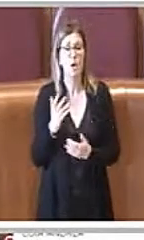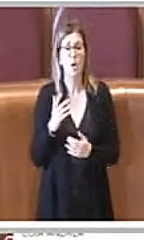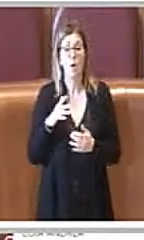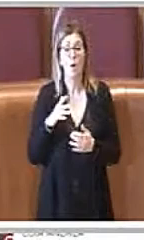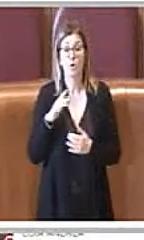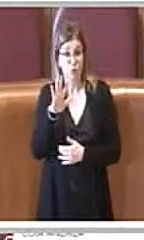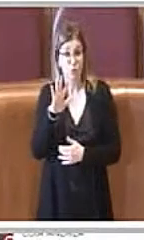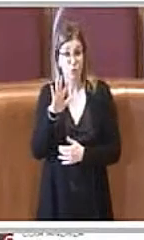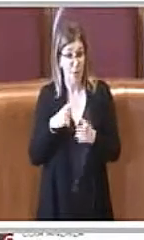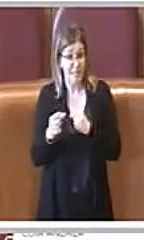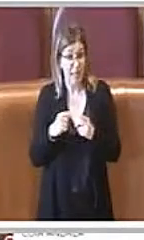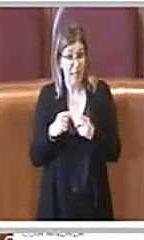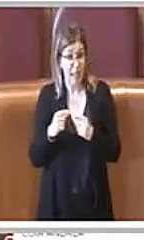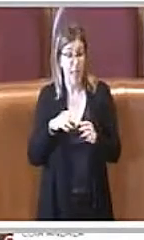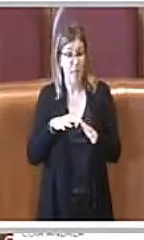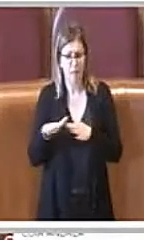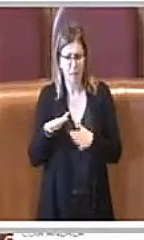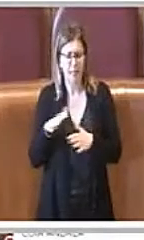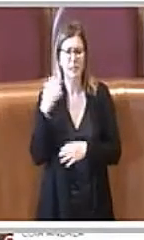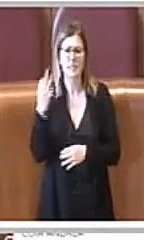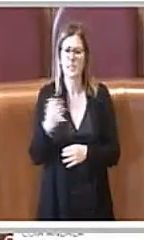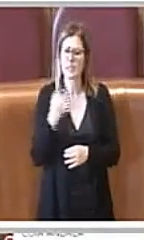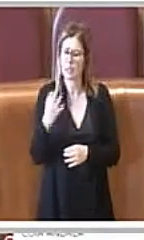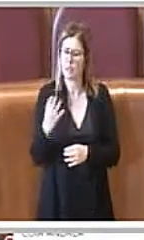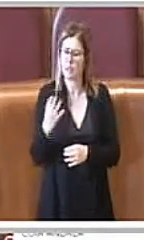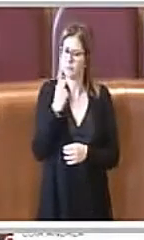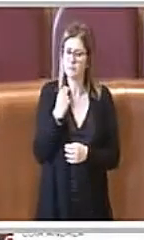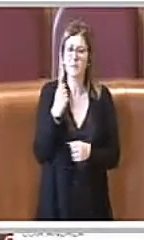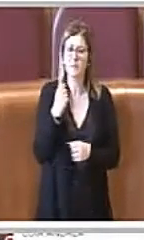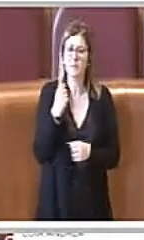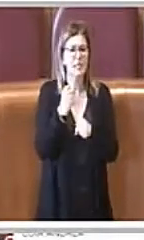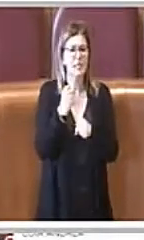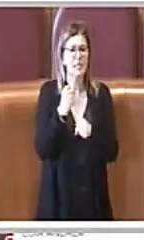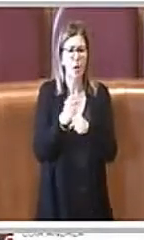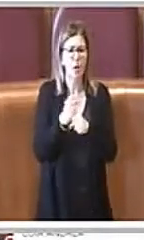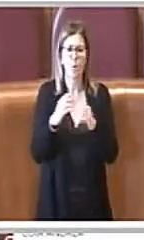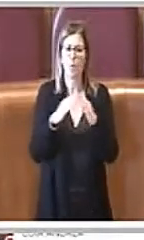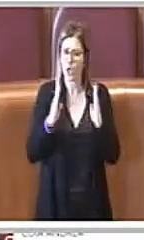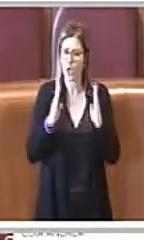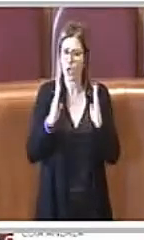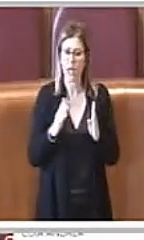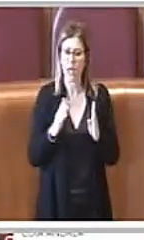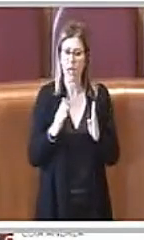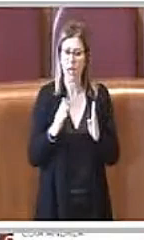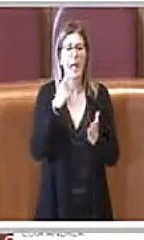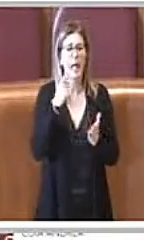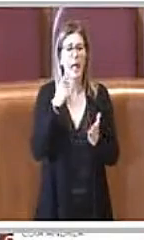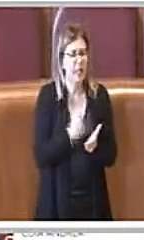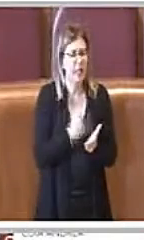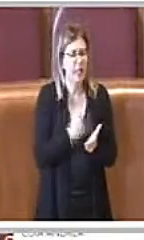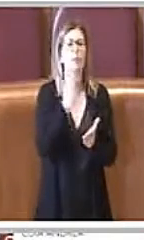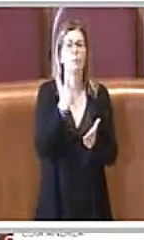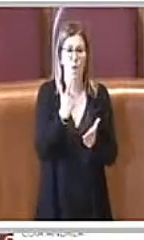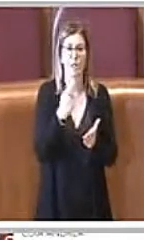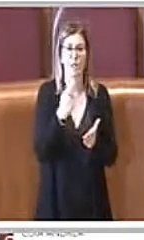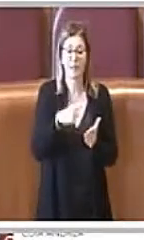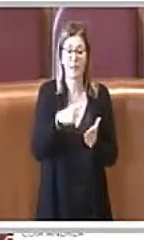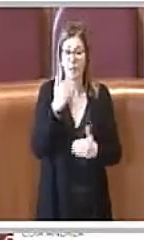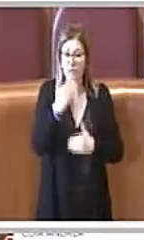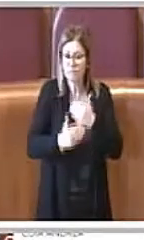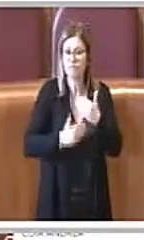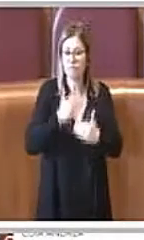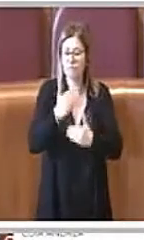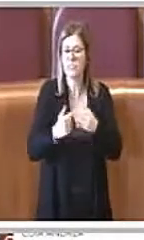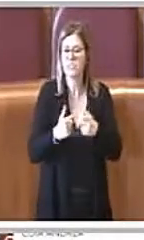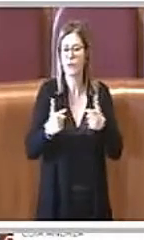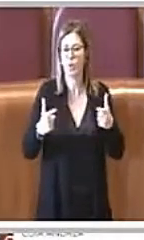questo punto di vista ha sempre sostenuto che lo smart working fosse un elemento fondamentale per lo sviluppo della città ma